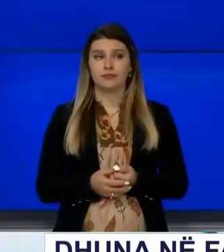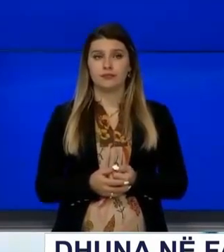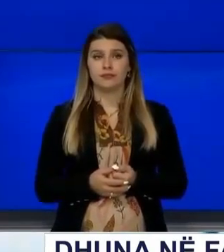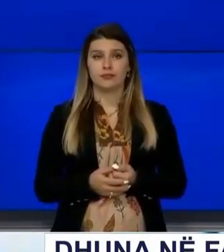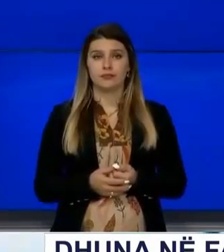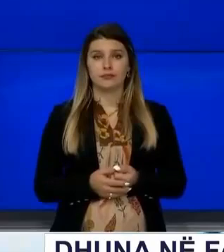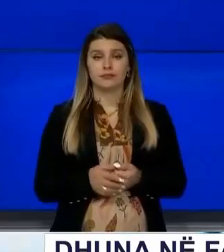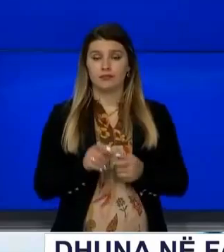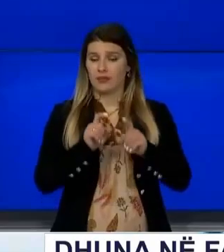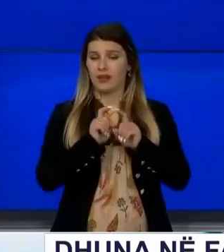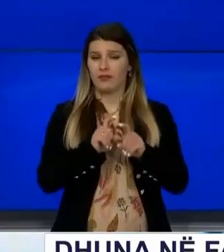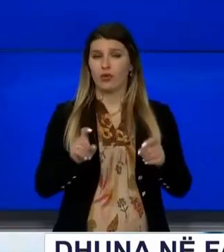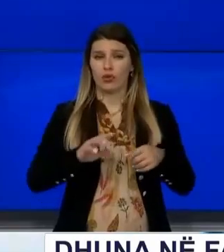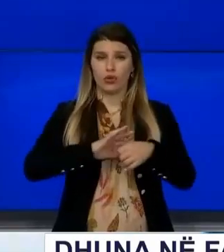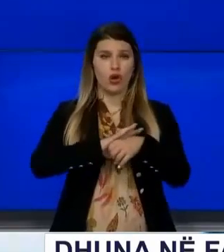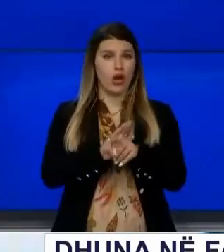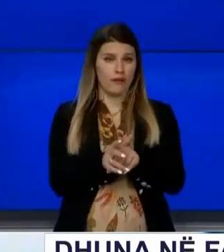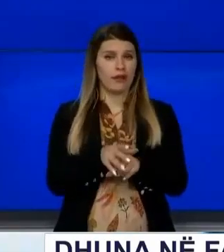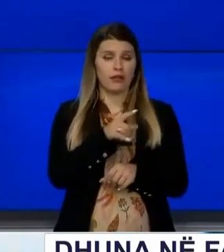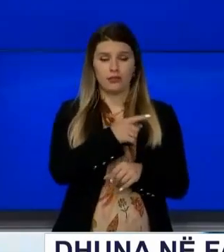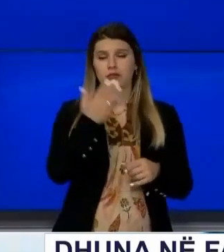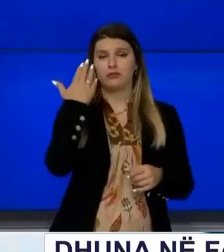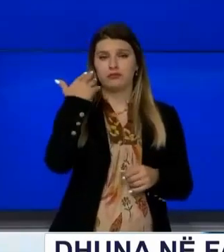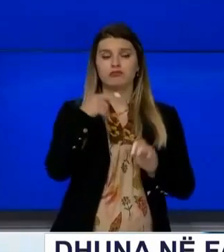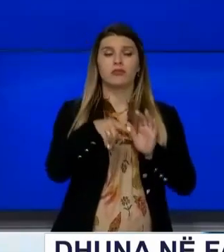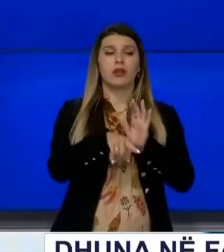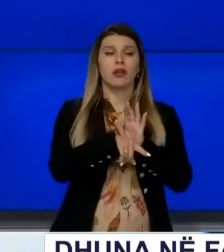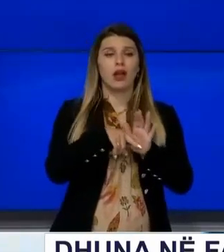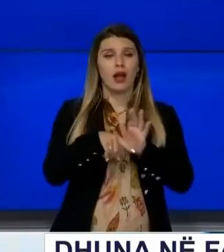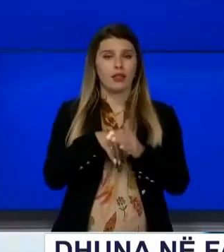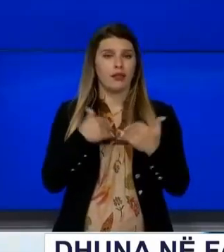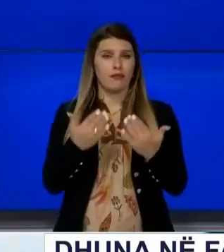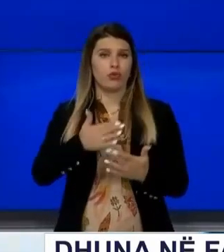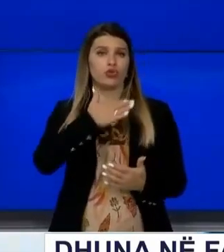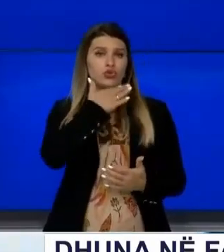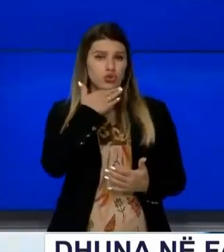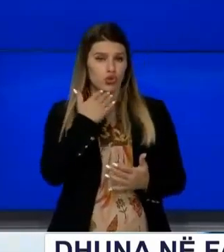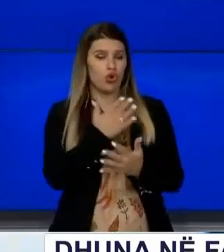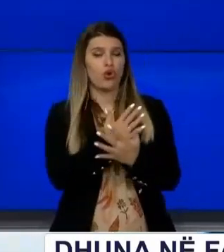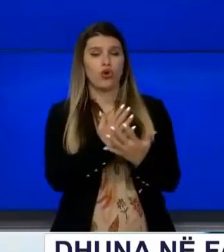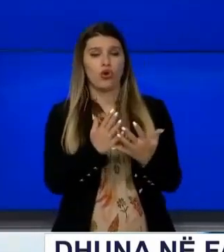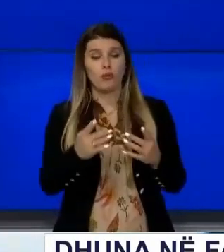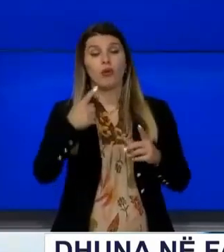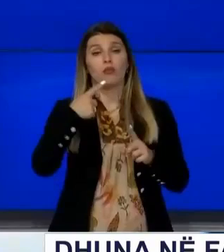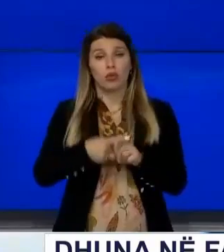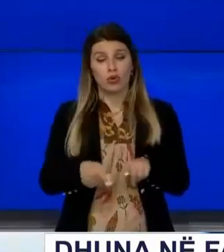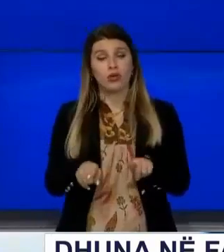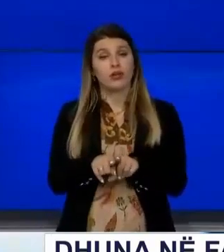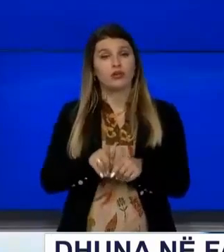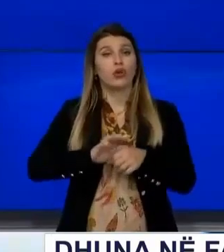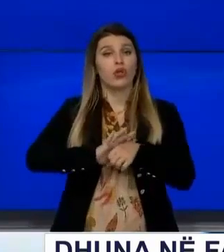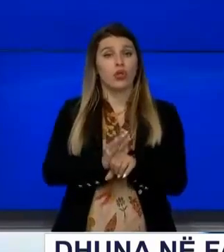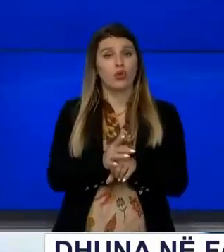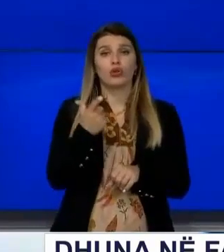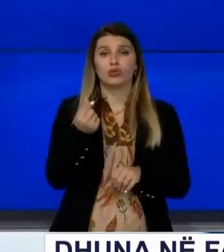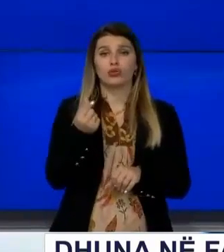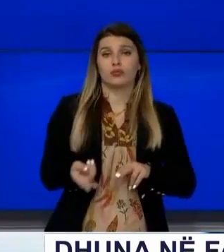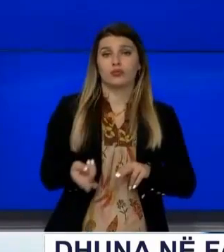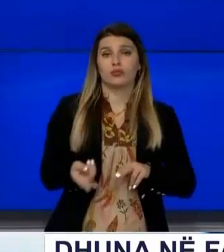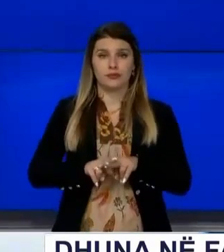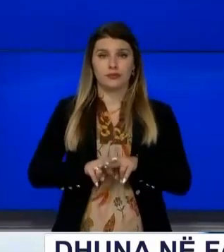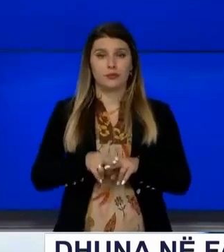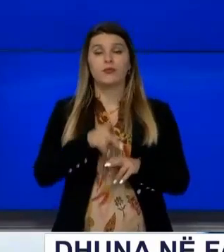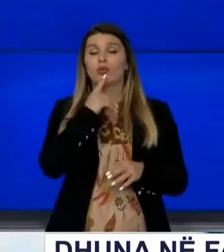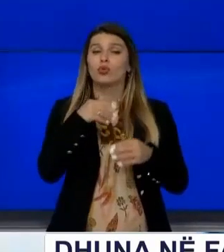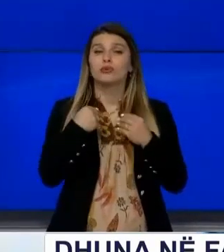Pandemia Covid-19 përveç dëmëve që ka shkaktuar në shumë sektor Ka ndikuar edhe në rritjen e rastëve të dhunës në familje Kështu u